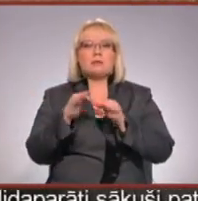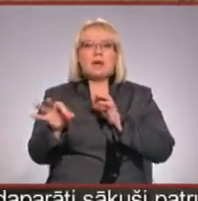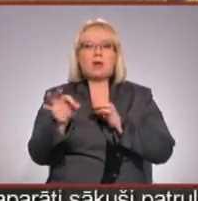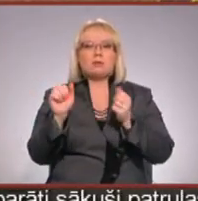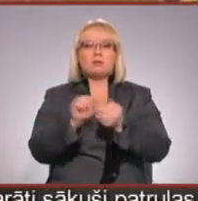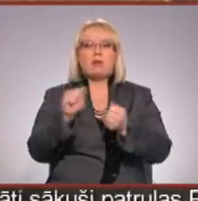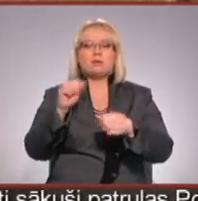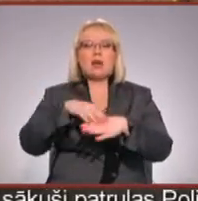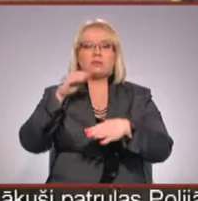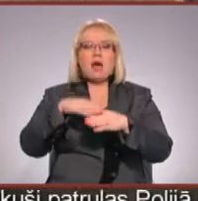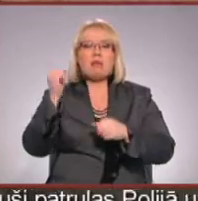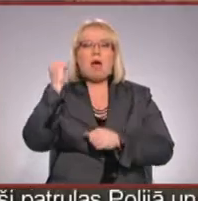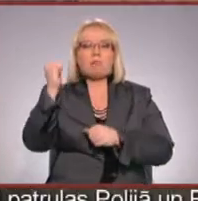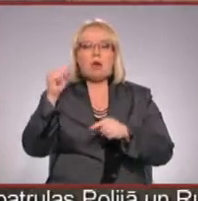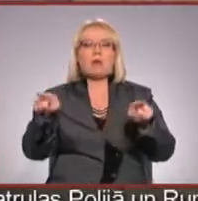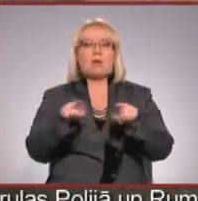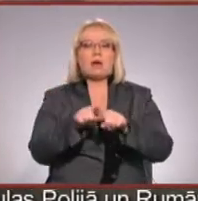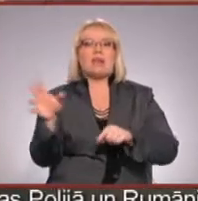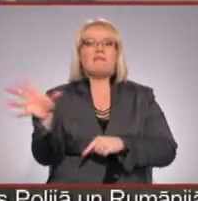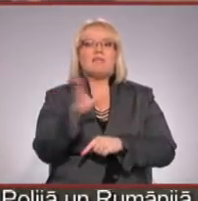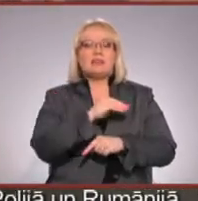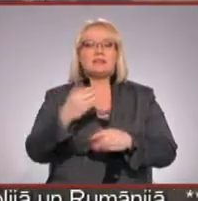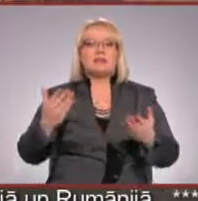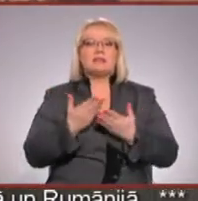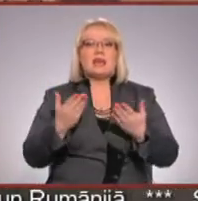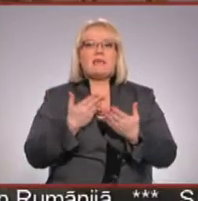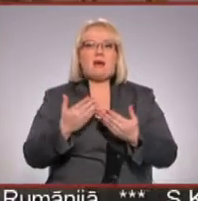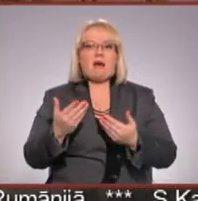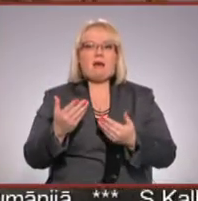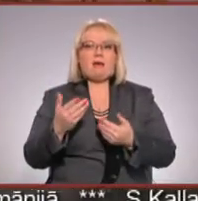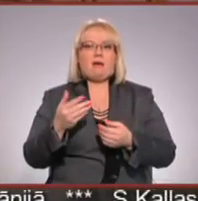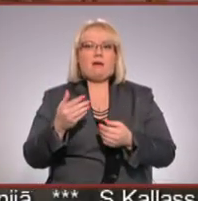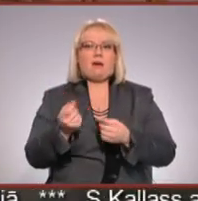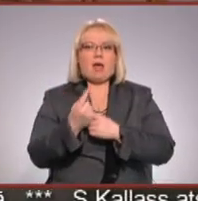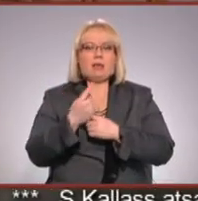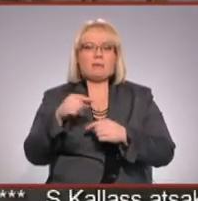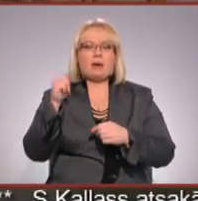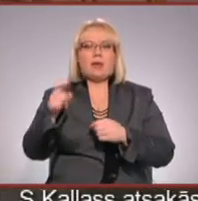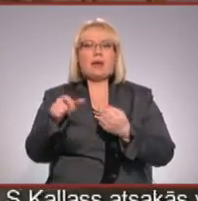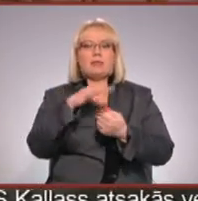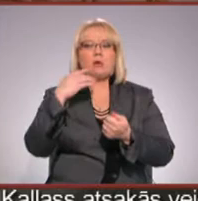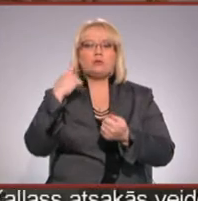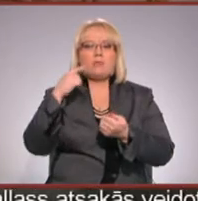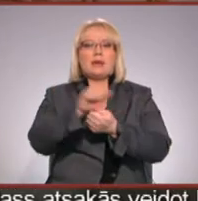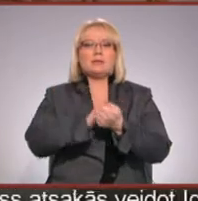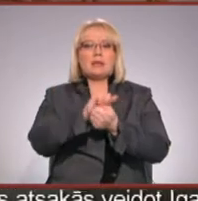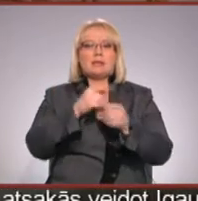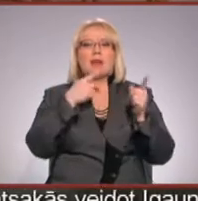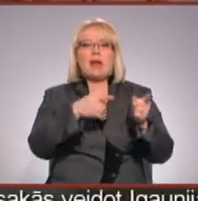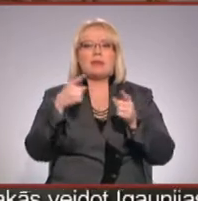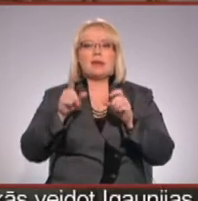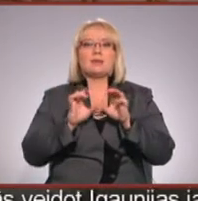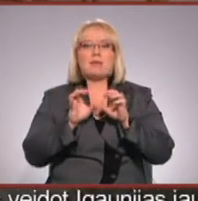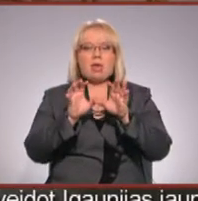sausajā zālē, apdraudēta ir arī visa dzīvā radība. Daudz domā iznīcinās mums skaitīgās